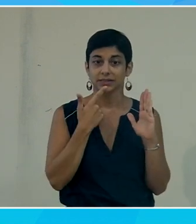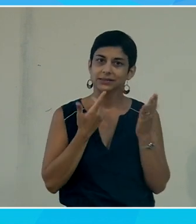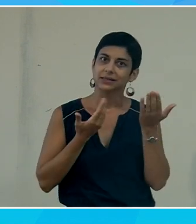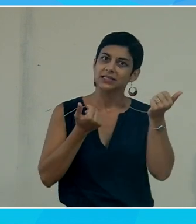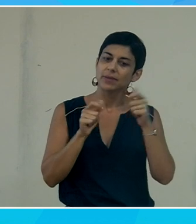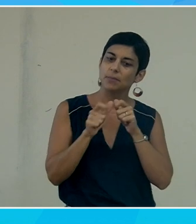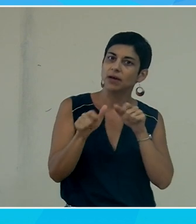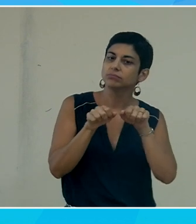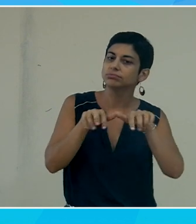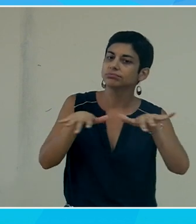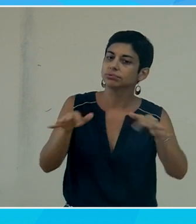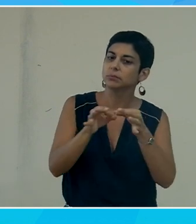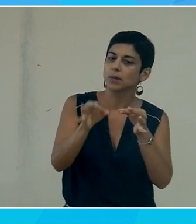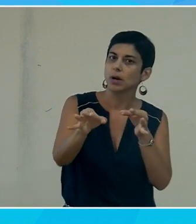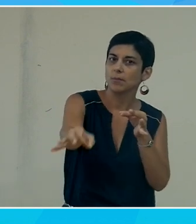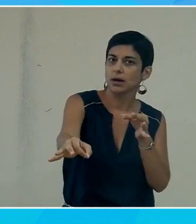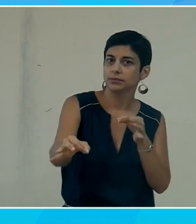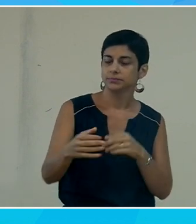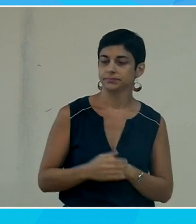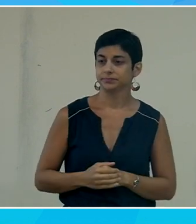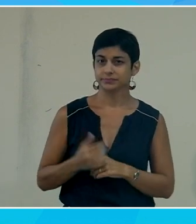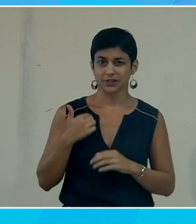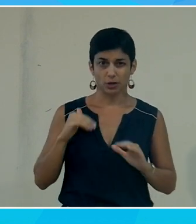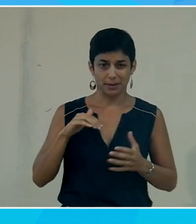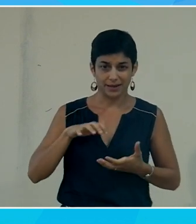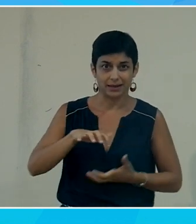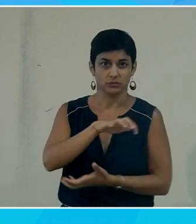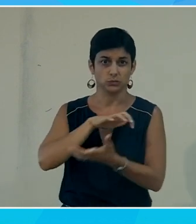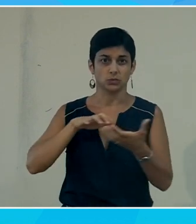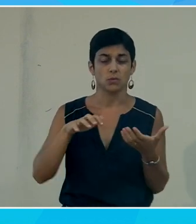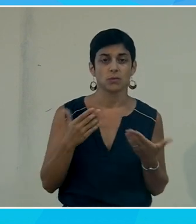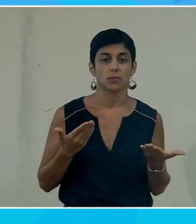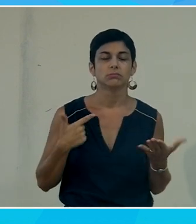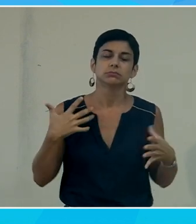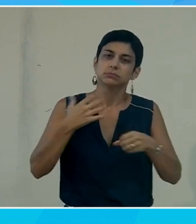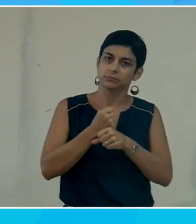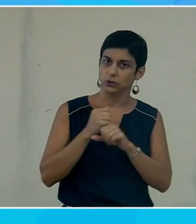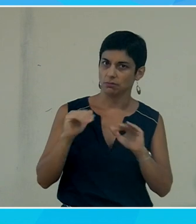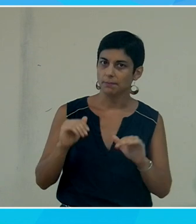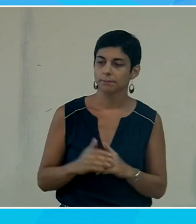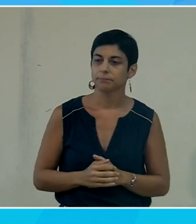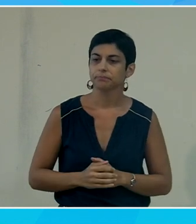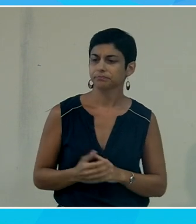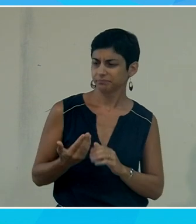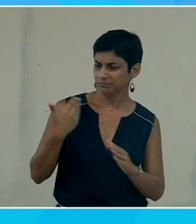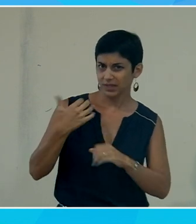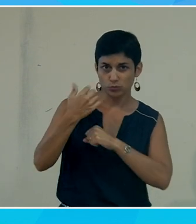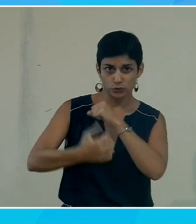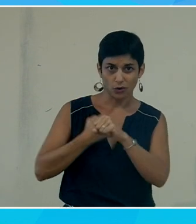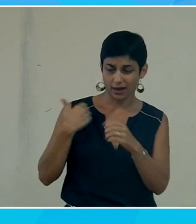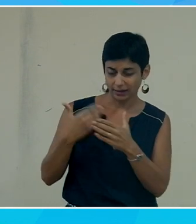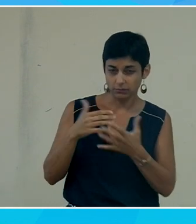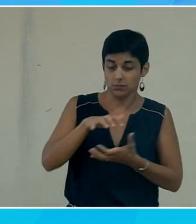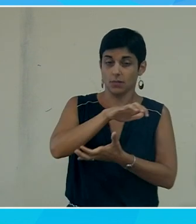des faits parce qu'il y a eu une grande révolution tout à l'heure je serai très bref il y a eu une grande révolution depuis quelques années c'est que